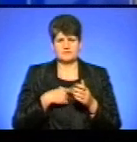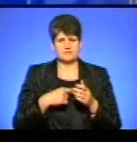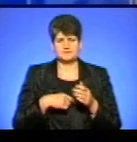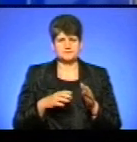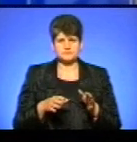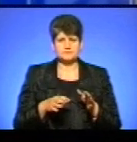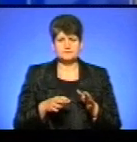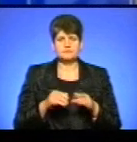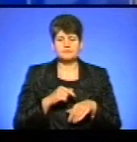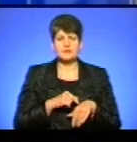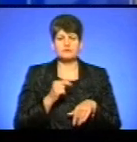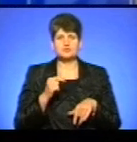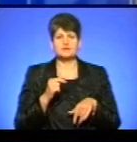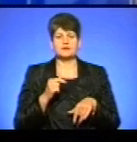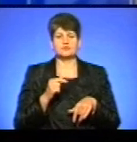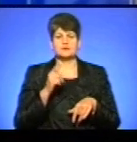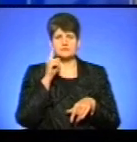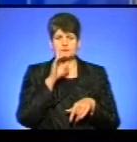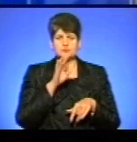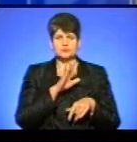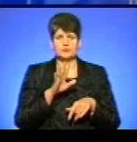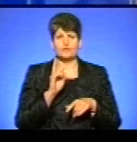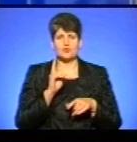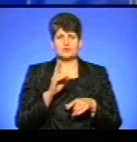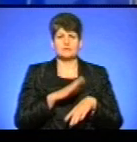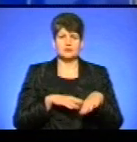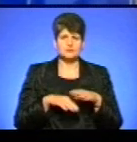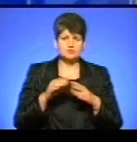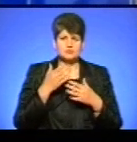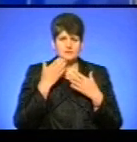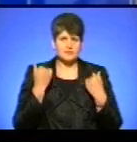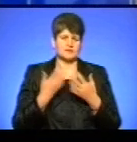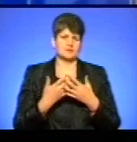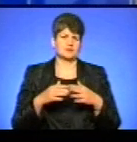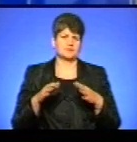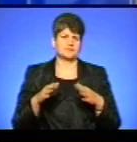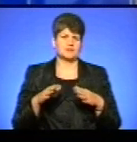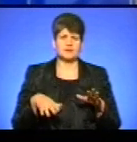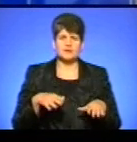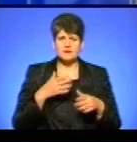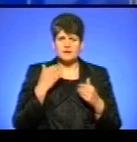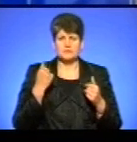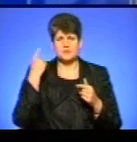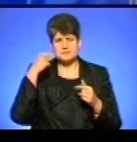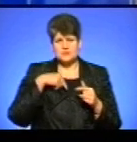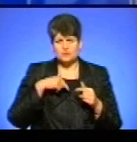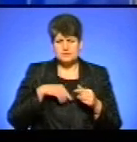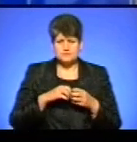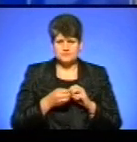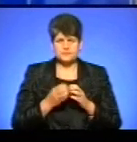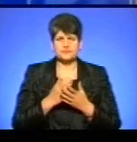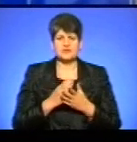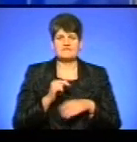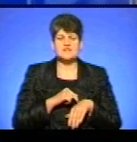вони відчувають такий дискомфорт, в кого там кінцівок немає, в кого там психологічні розлади. Вони